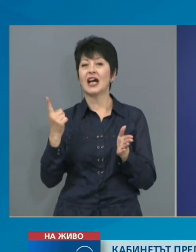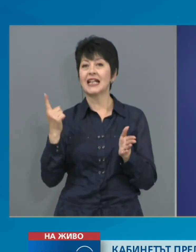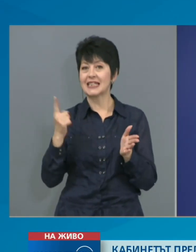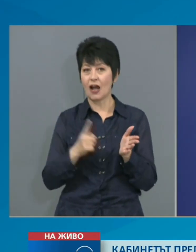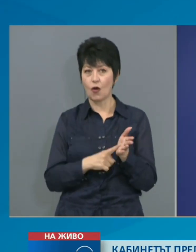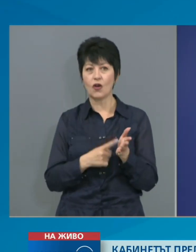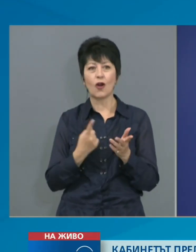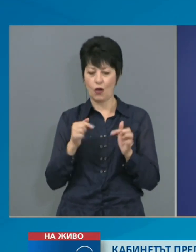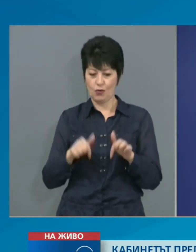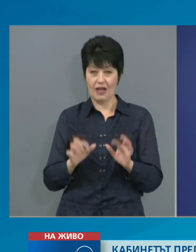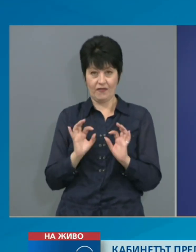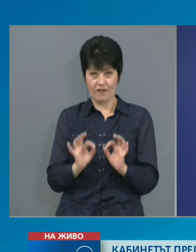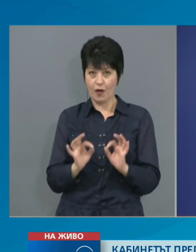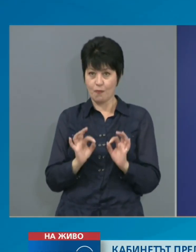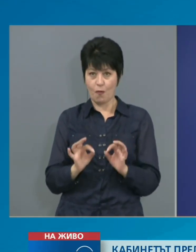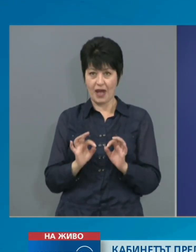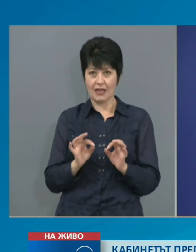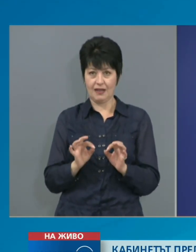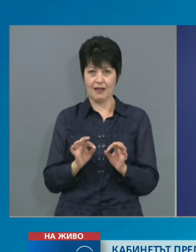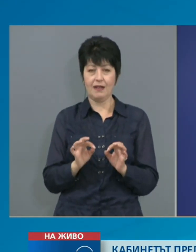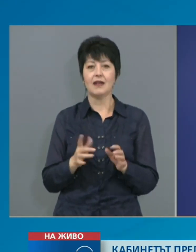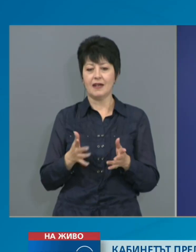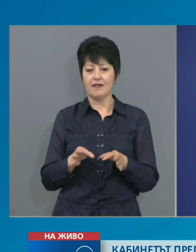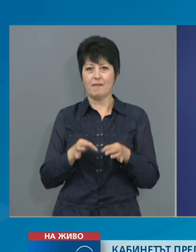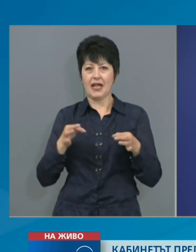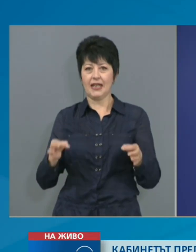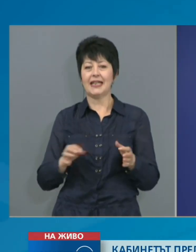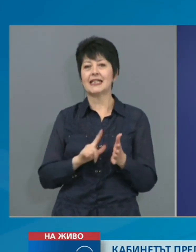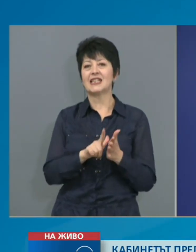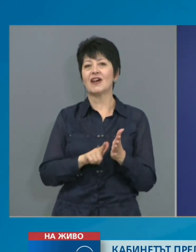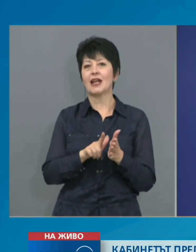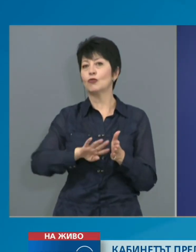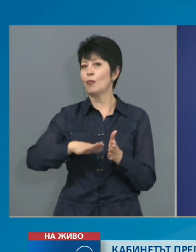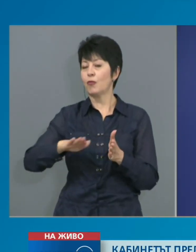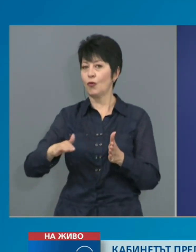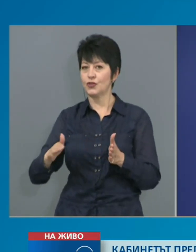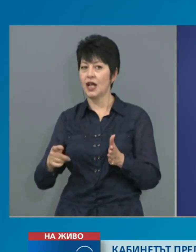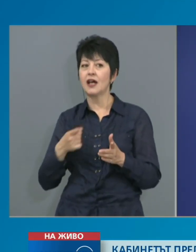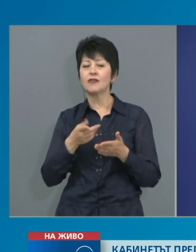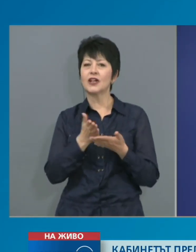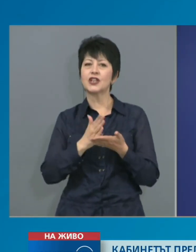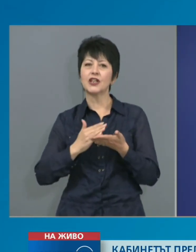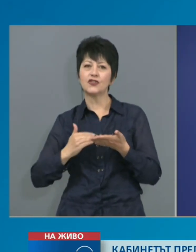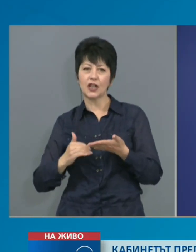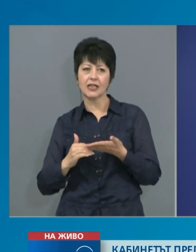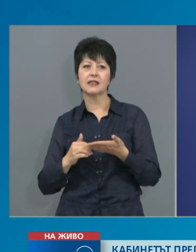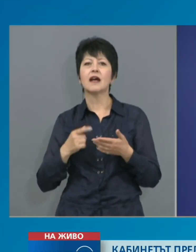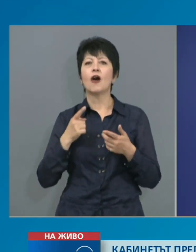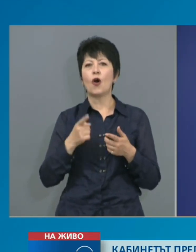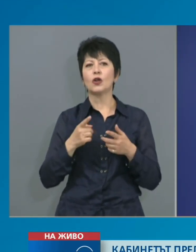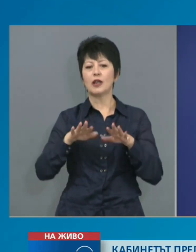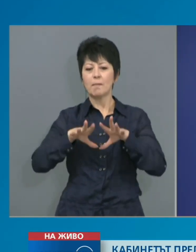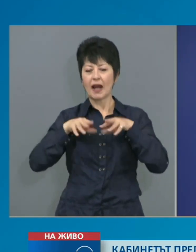действа и към момента за мерките и действията по време на извърненото положение и ще бъда част от обичайната парламентарна процедура.